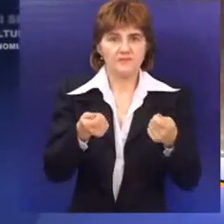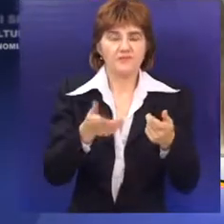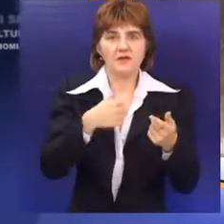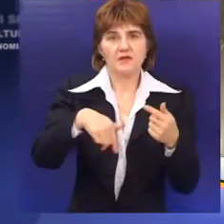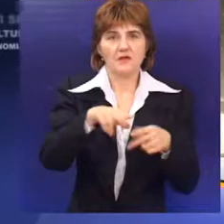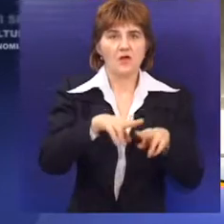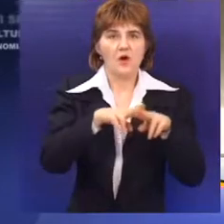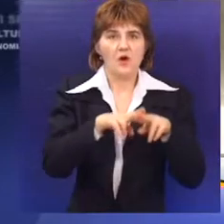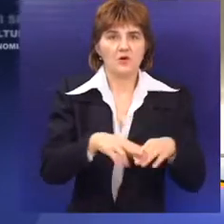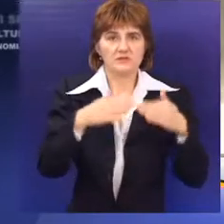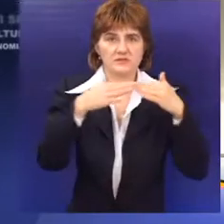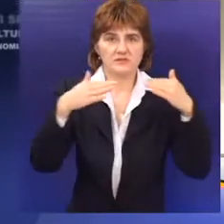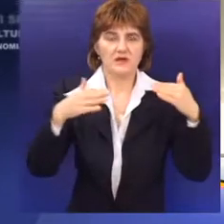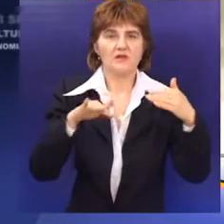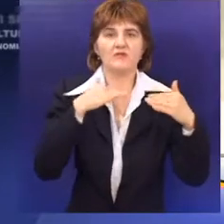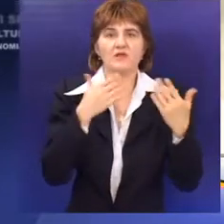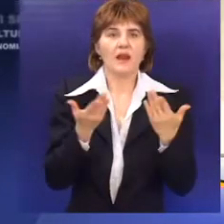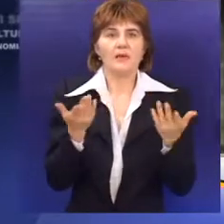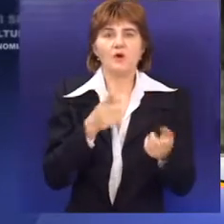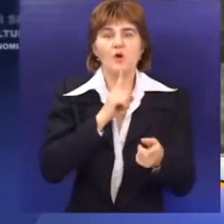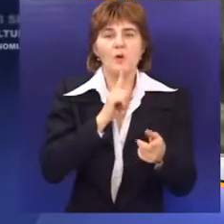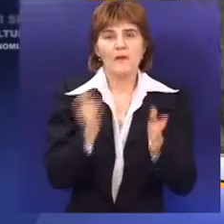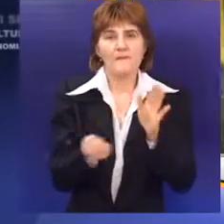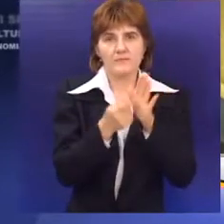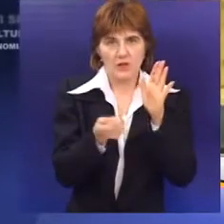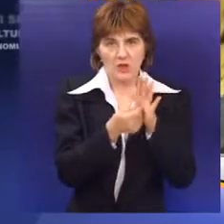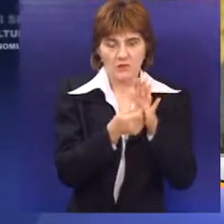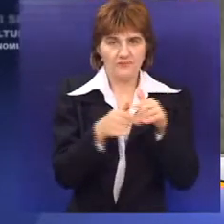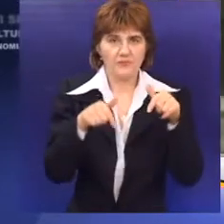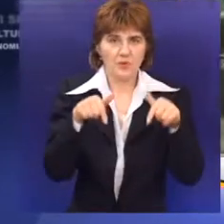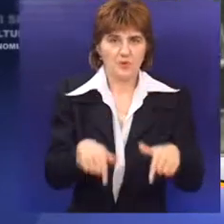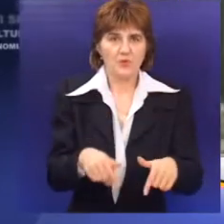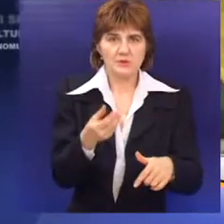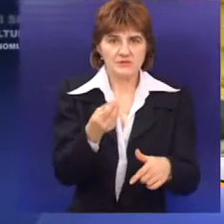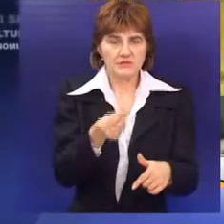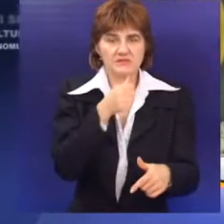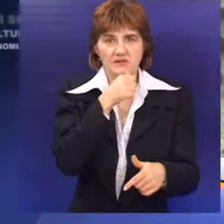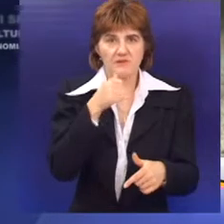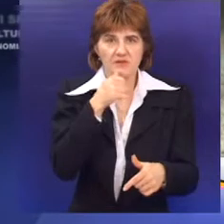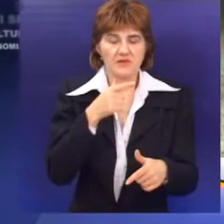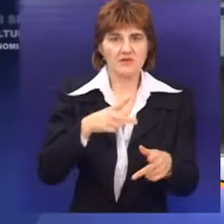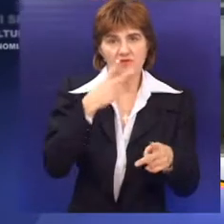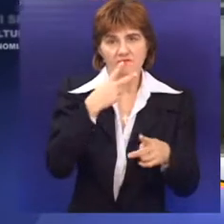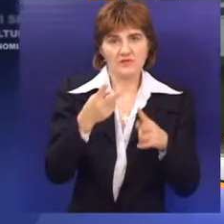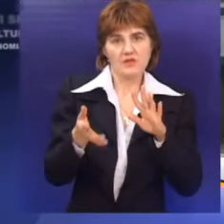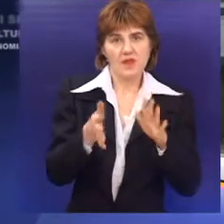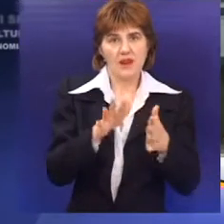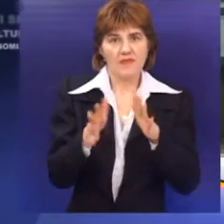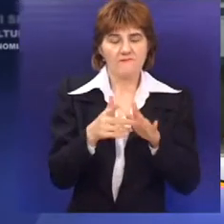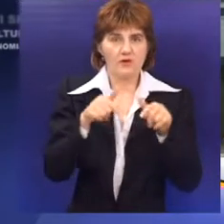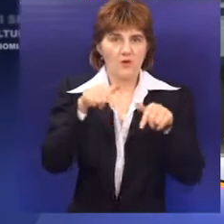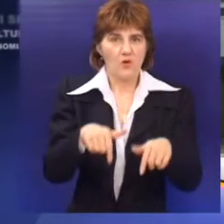poljoprivrednici ostali ispod crte. Pošto je interesovanje u centralnoj Srbiji manje od očekivanog, ti poljoprivrednici će ipak